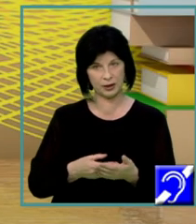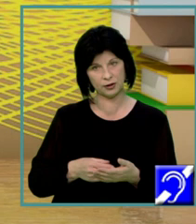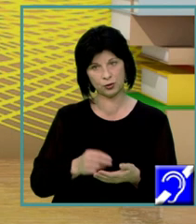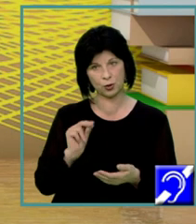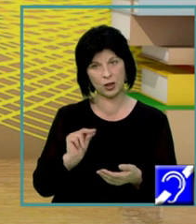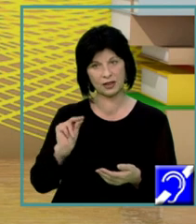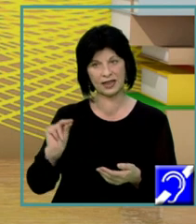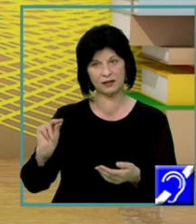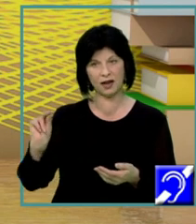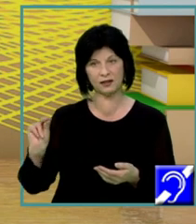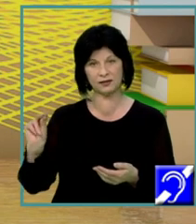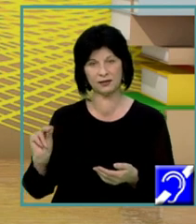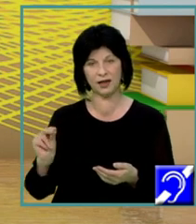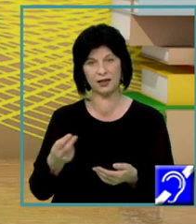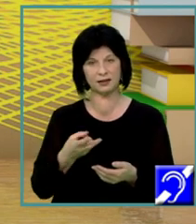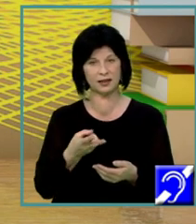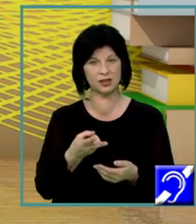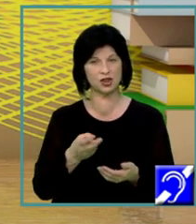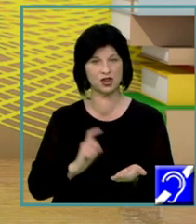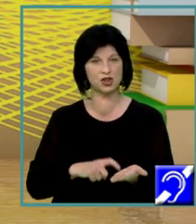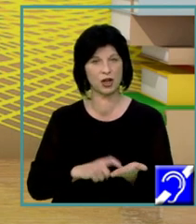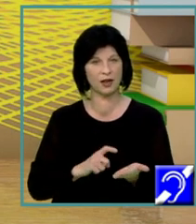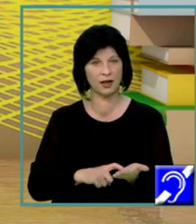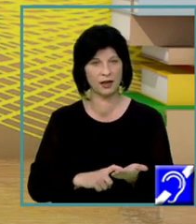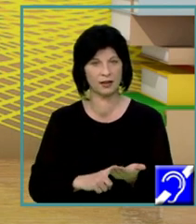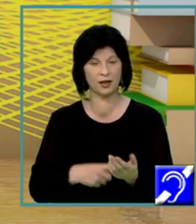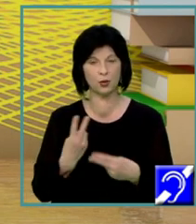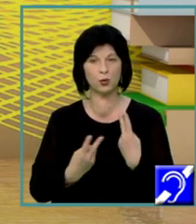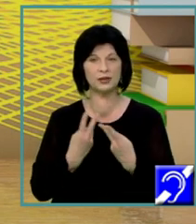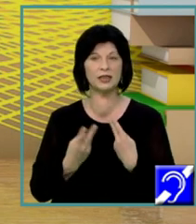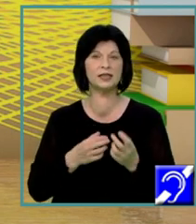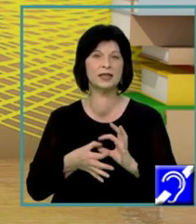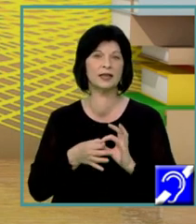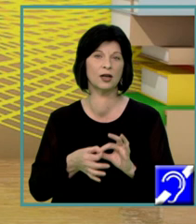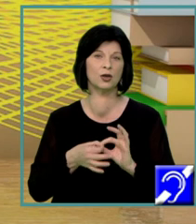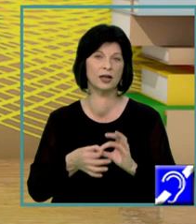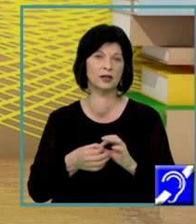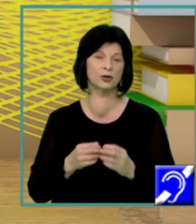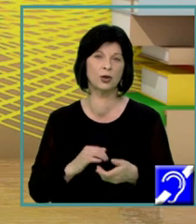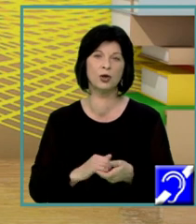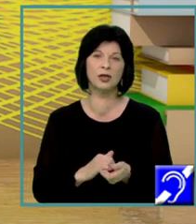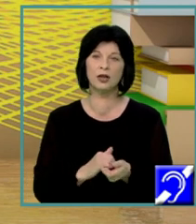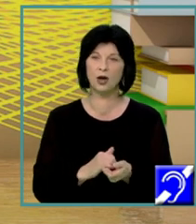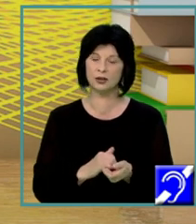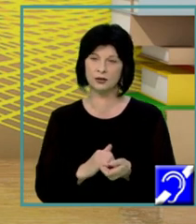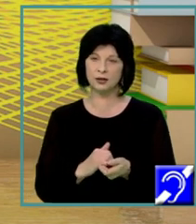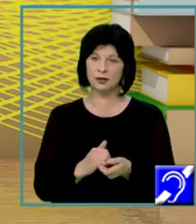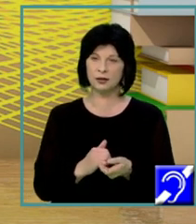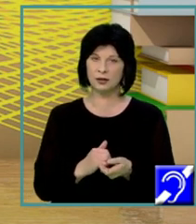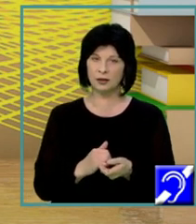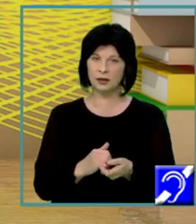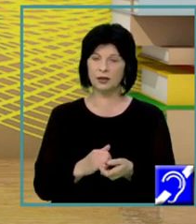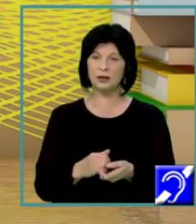bine, implică utilizarea conectorilor, respectarea normelor limbii literare, a normelor de ortografie și punctuație, așezarea în pagină,